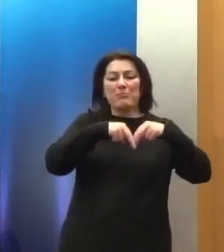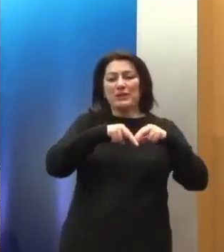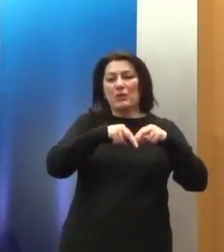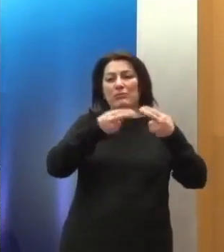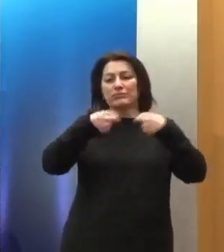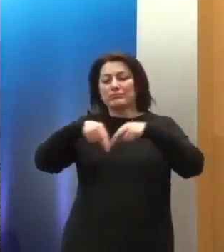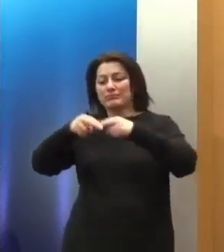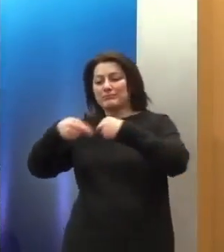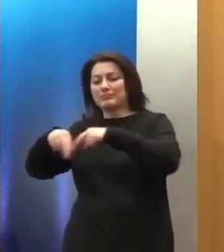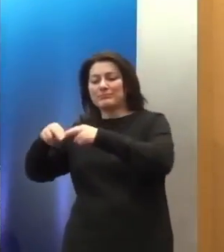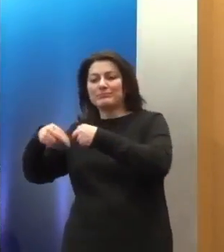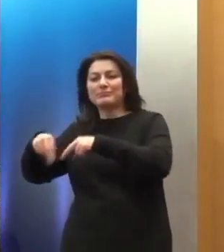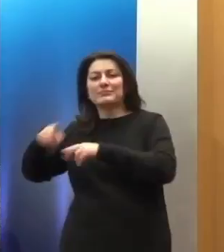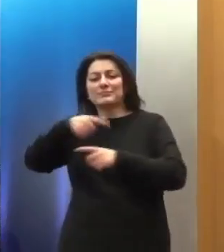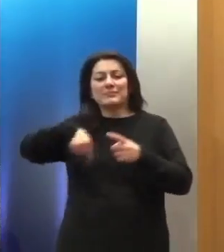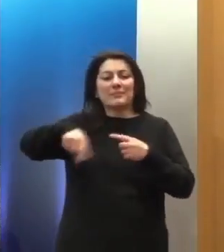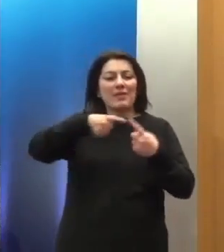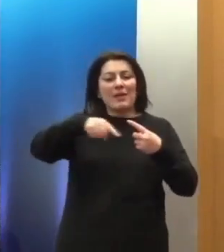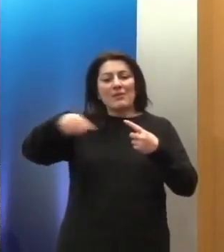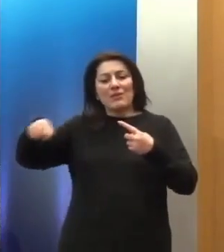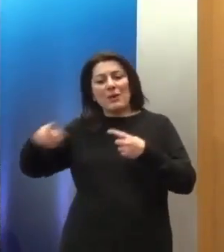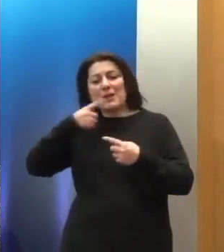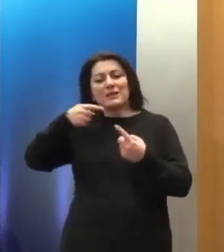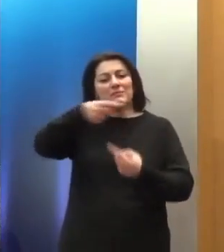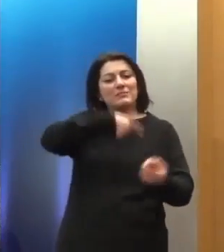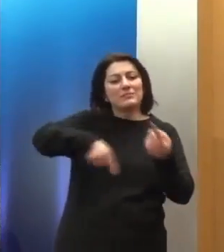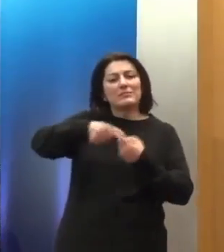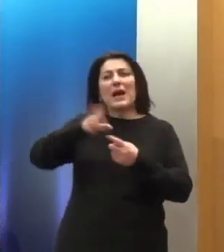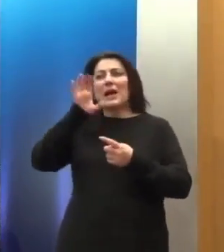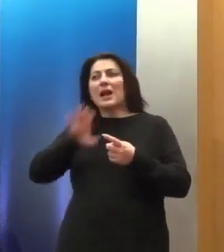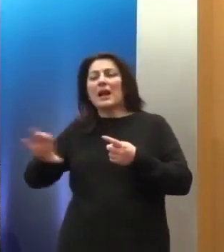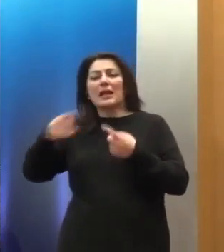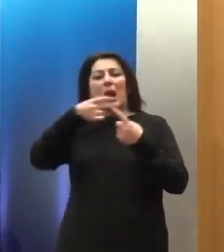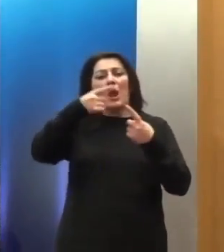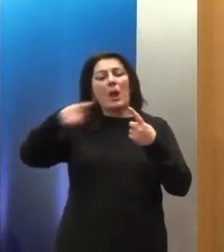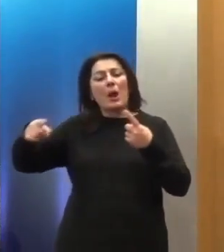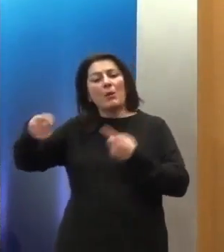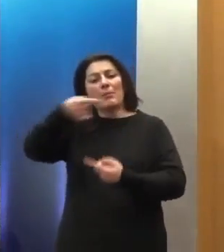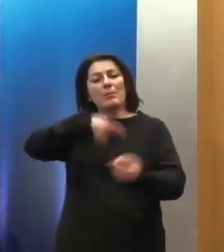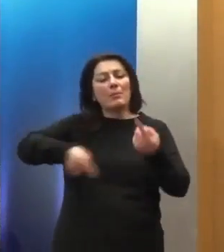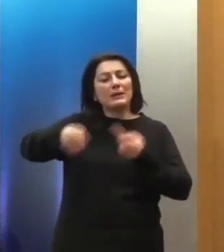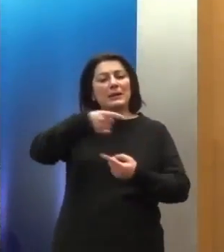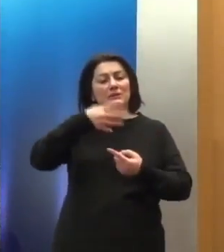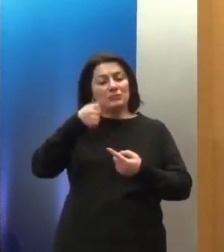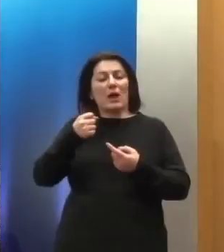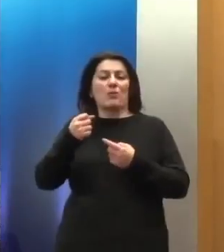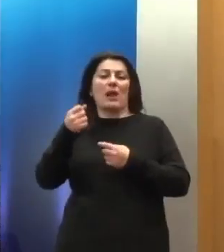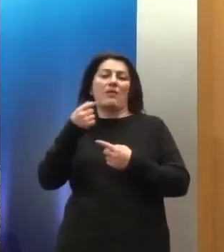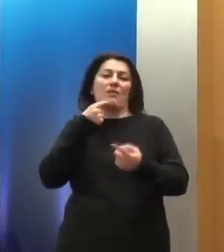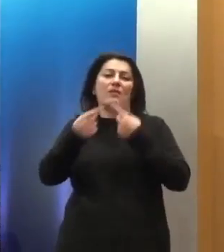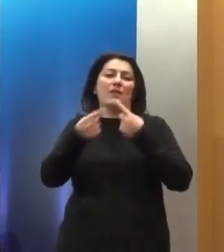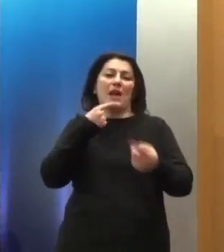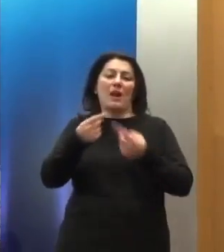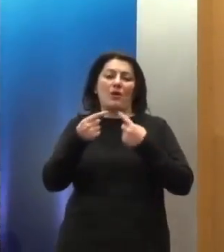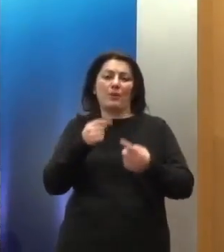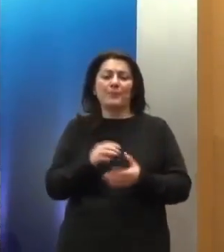των αντίστοιχων και των κρατών κατά την εξέταση αυτή. Είναι και για